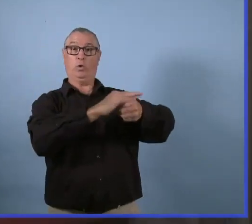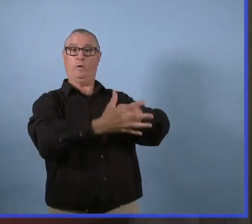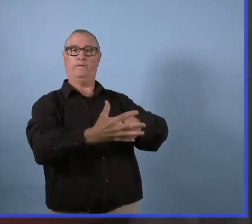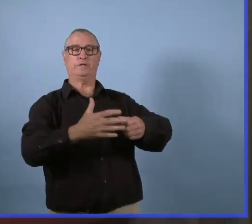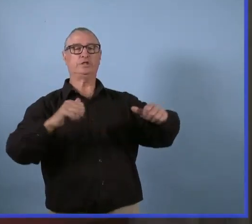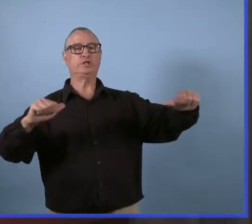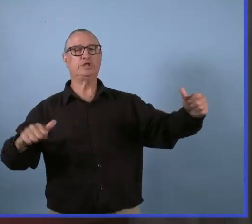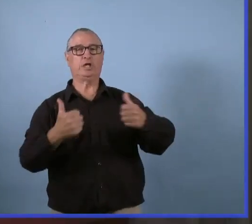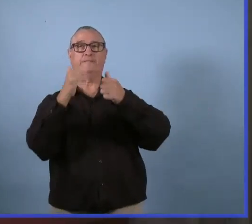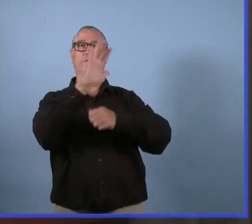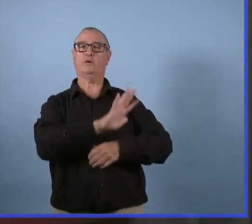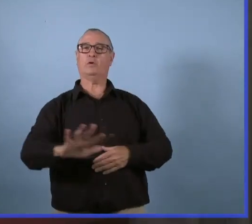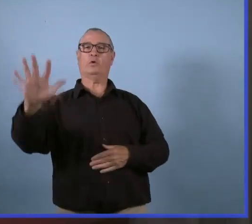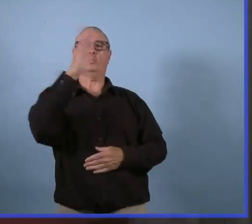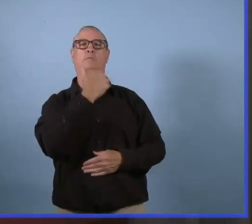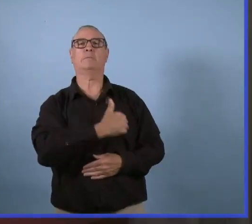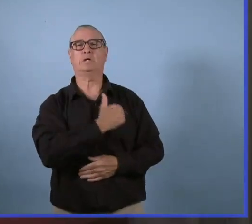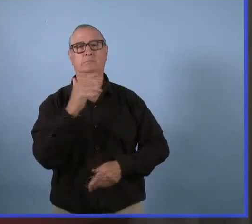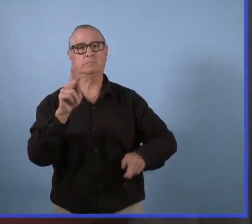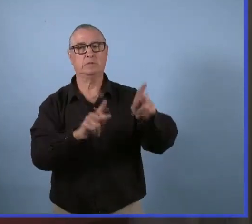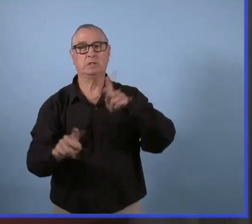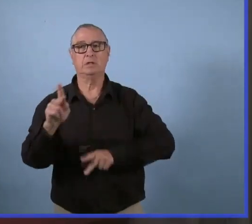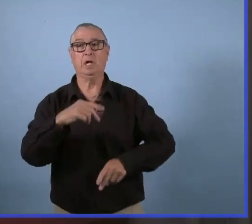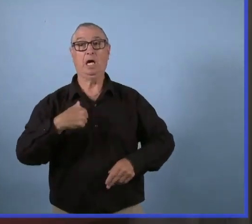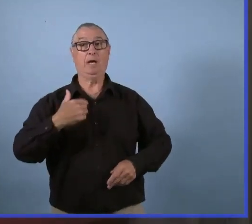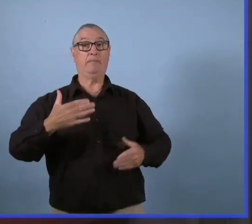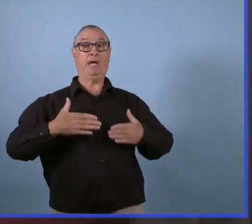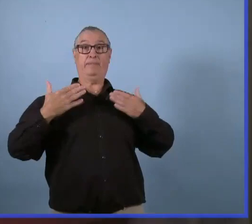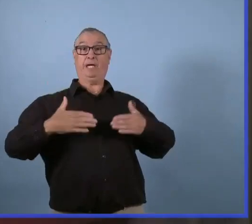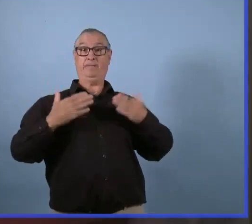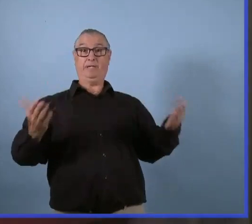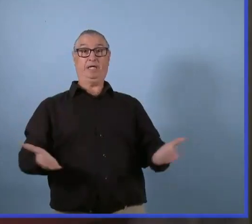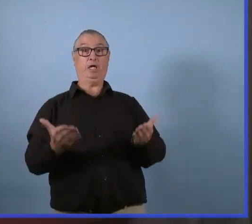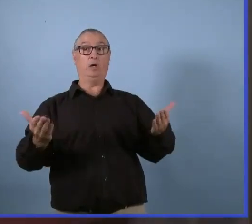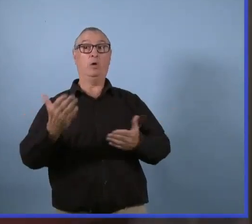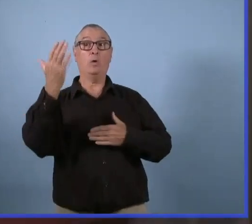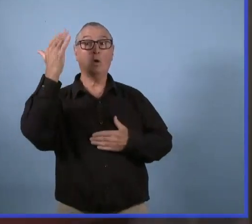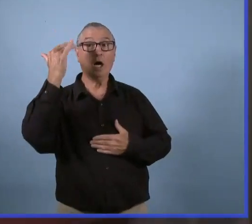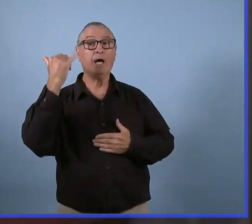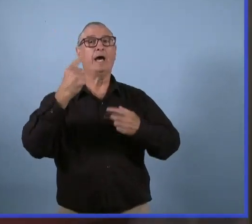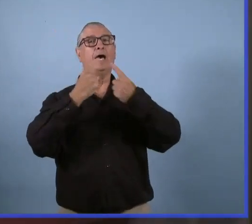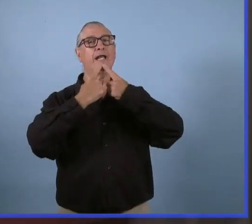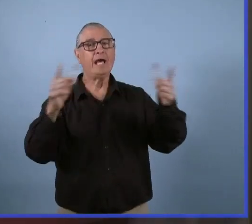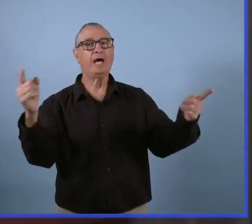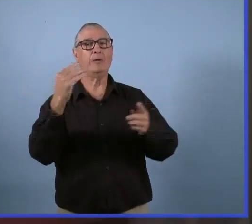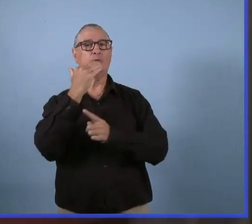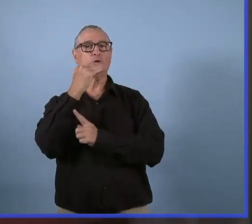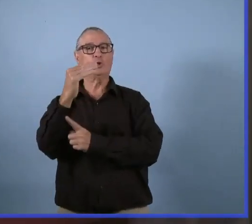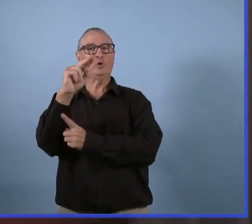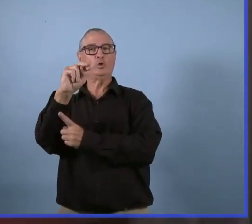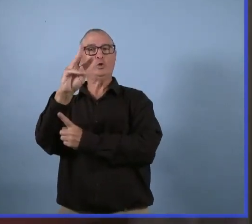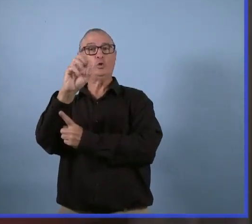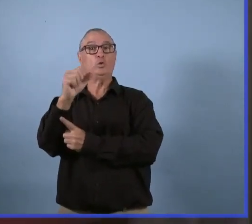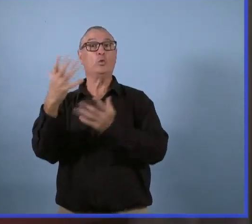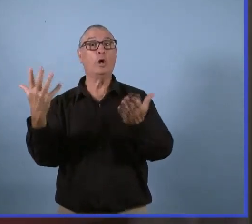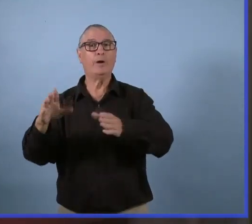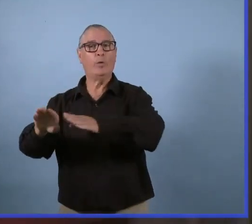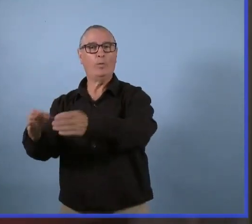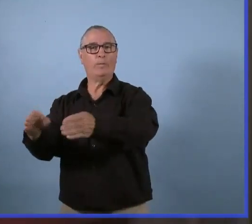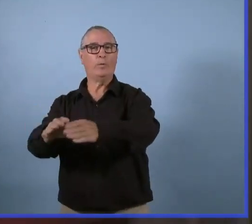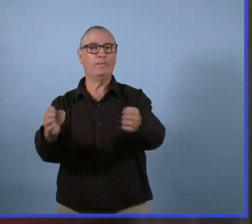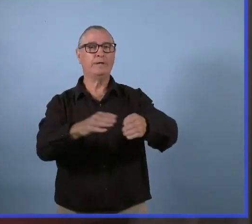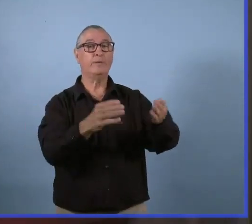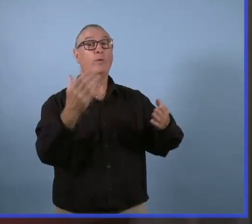et c'est la raison pour laquelle je suis heureuse d'être ici aujourd'hui pour donner un cadre de travail pour la